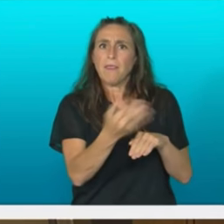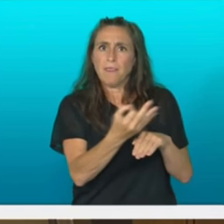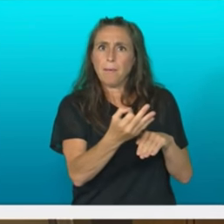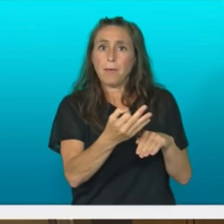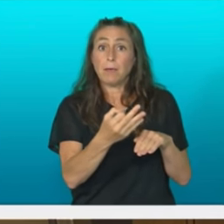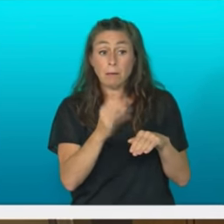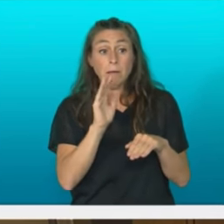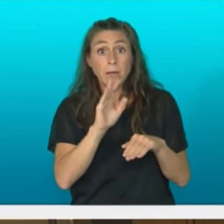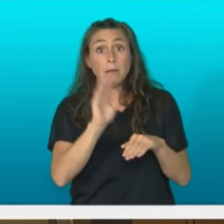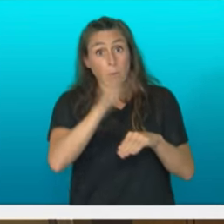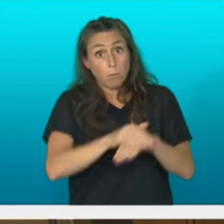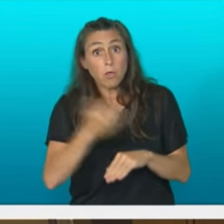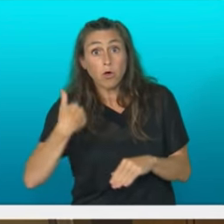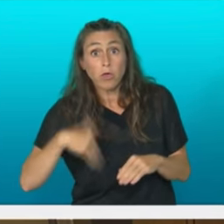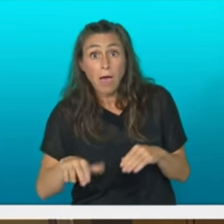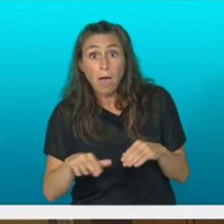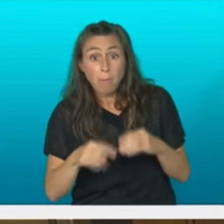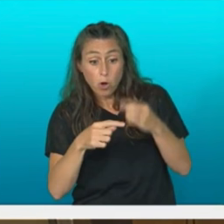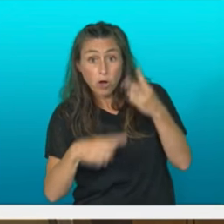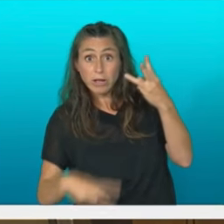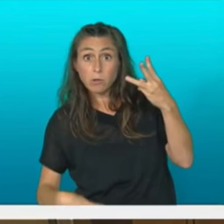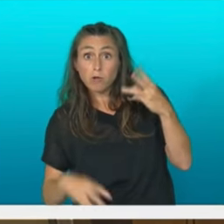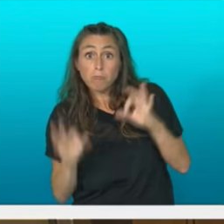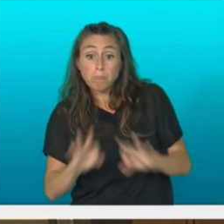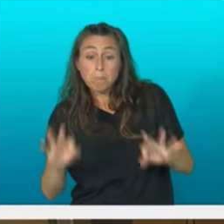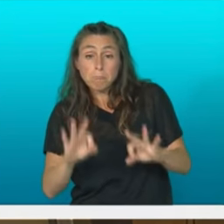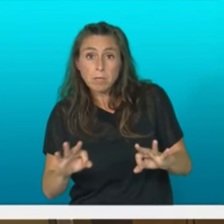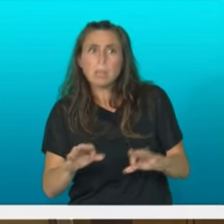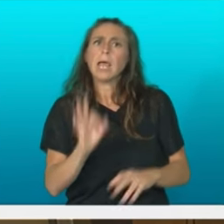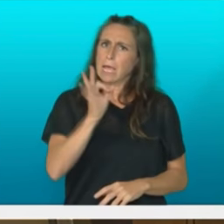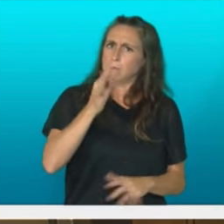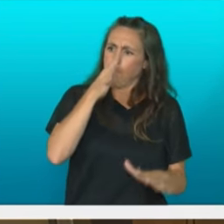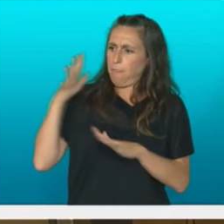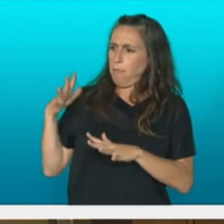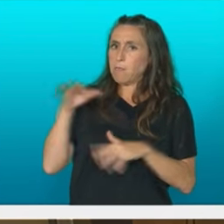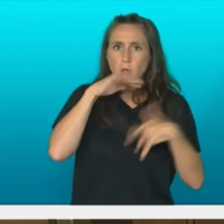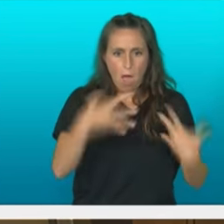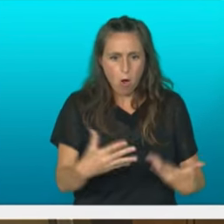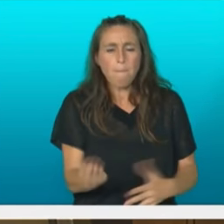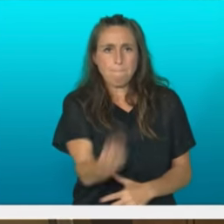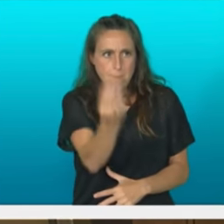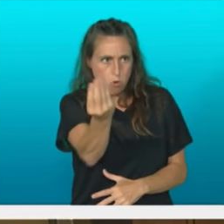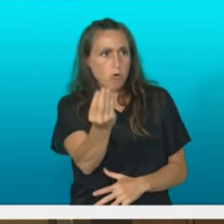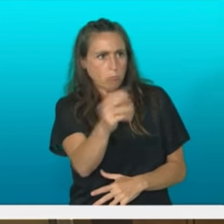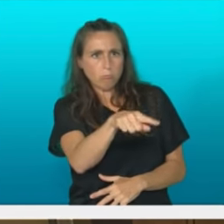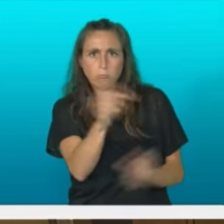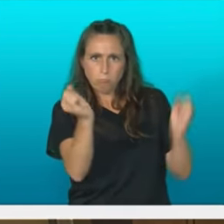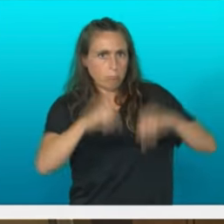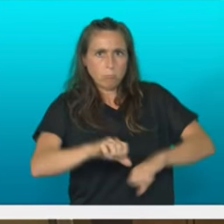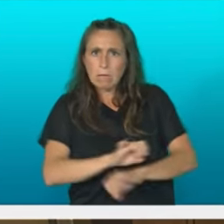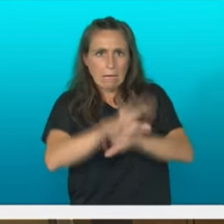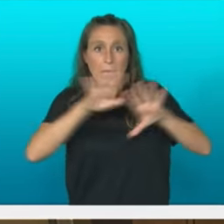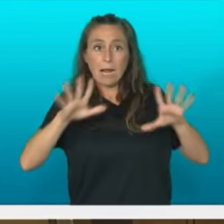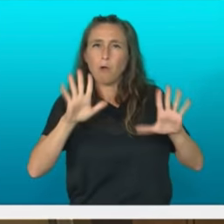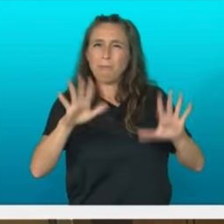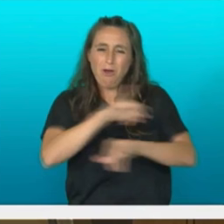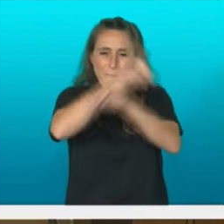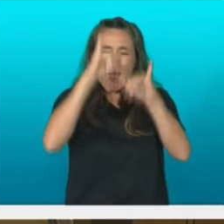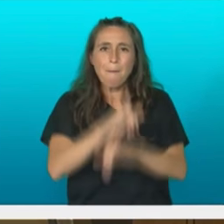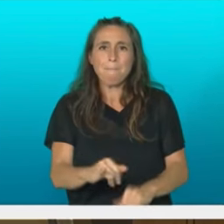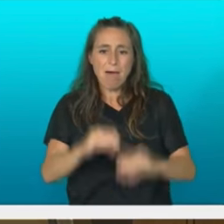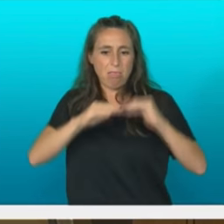Eta marrurteren ostean esan dezakegu hobeto gaudela, ez zinukatu, baina oraindik asko geratzen da, bake iraunkor eta osoa